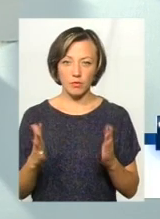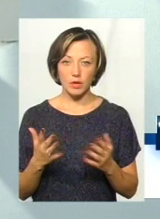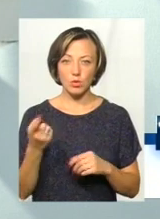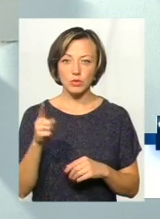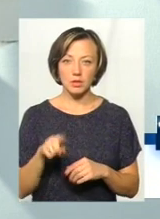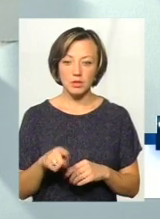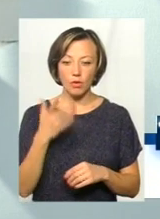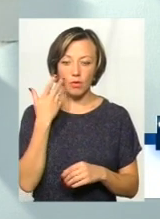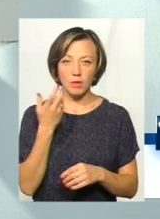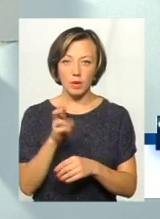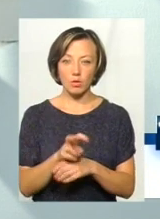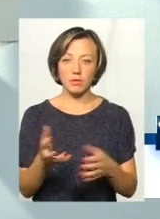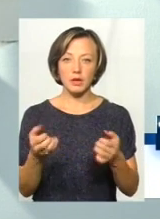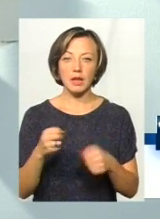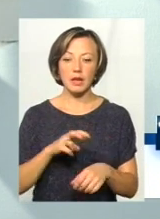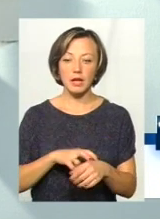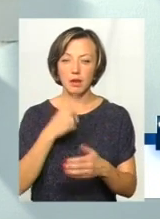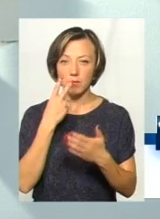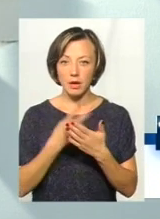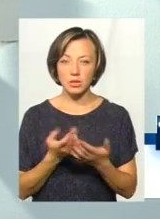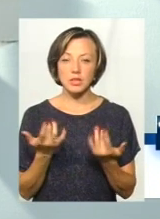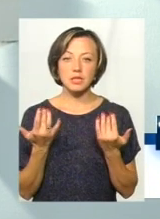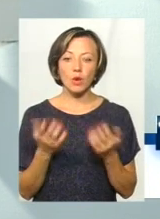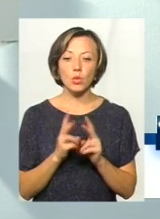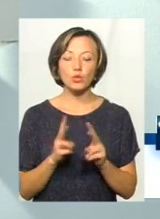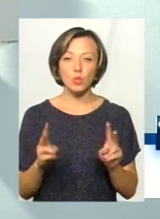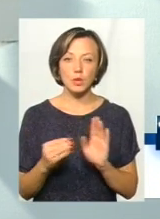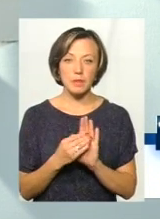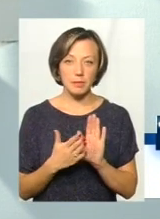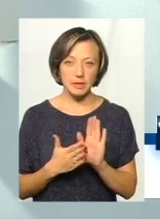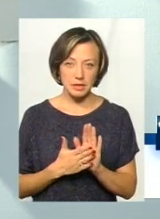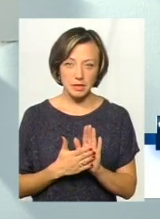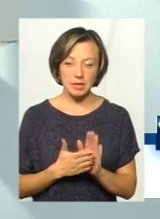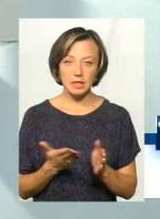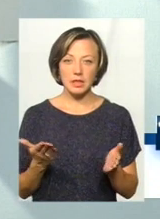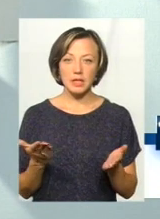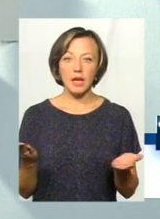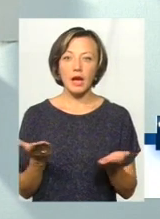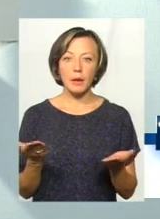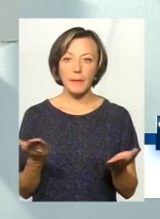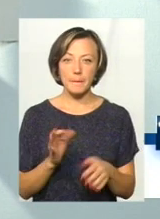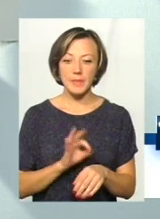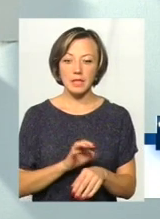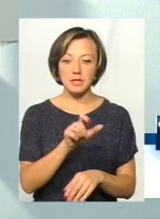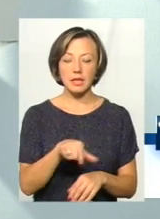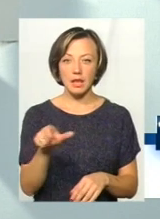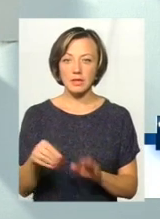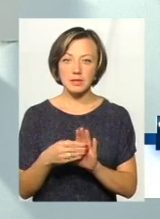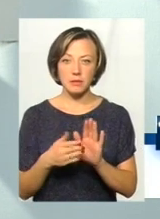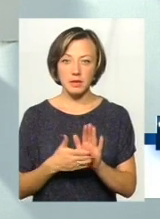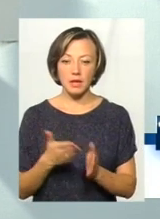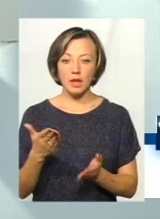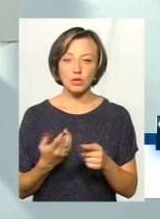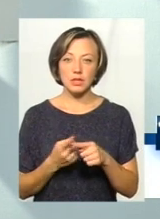оскільки йдучи на прийом, лікар бачить, хто записаний, які пацієнти записані, і якщо це